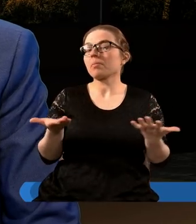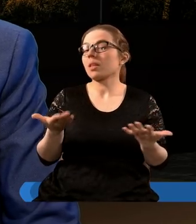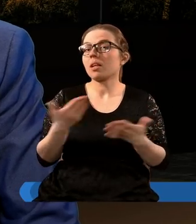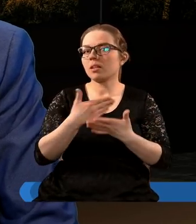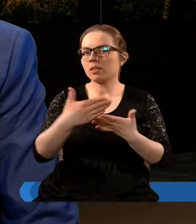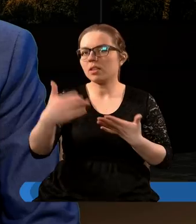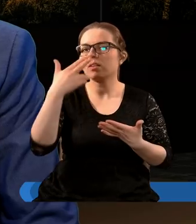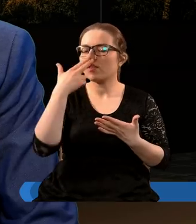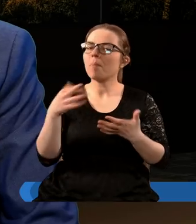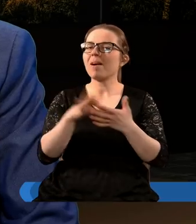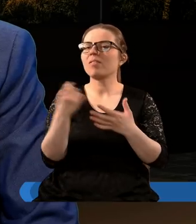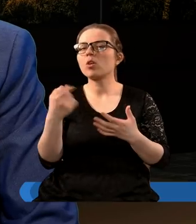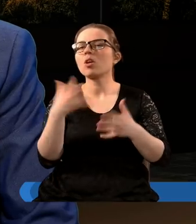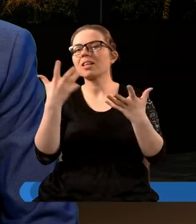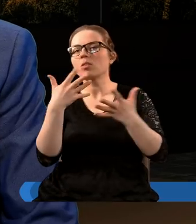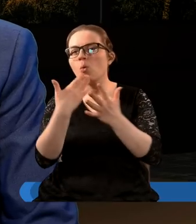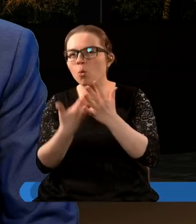utracić to